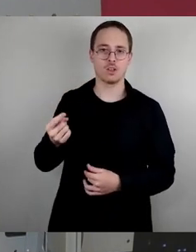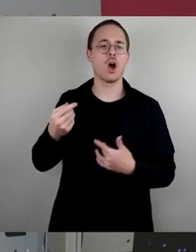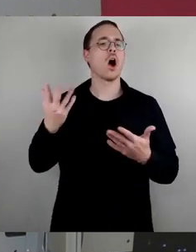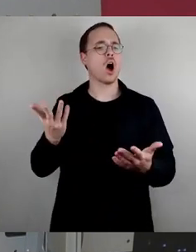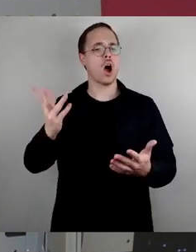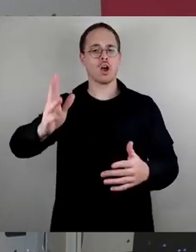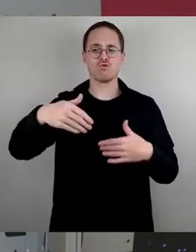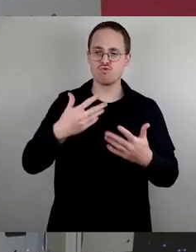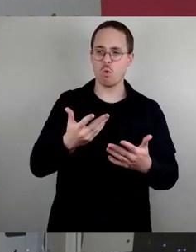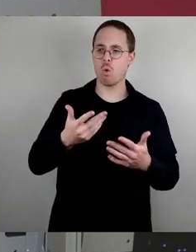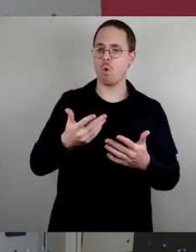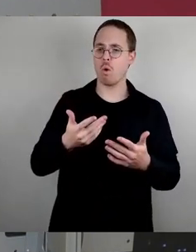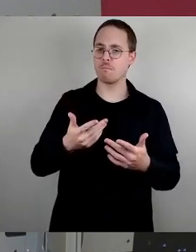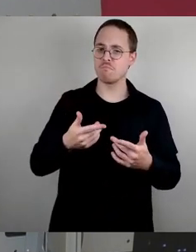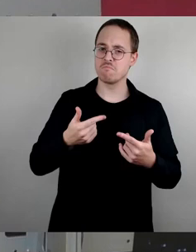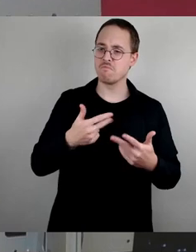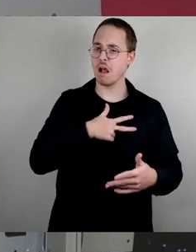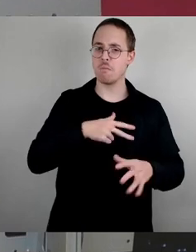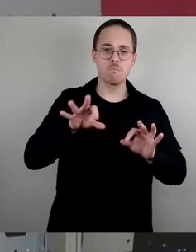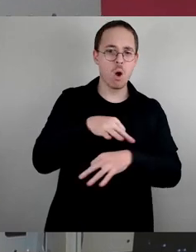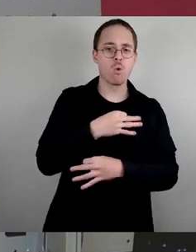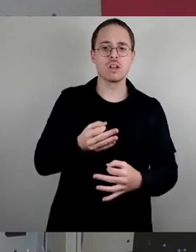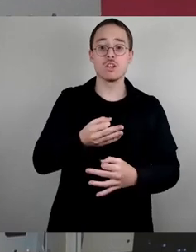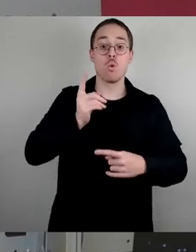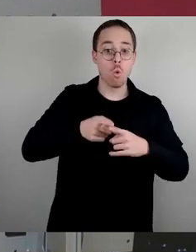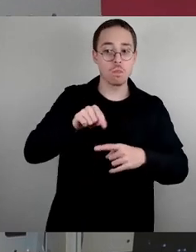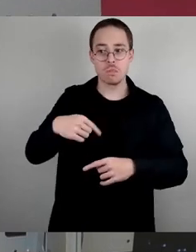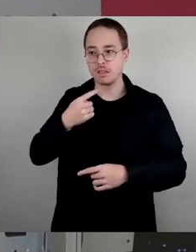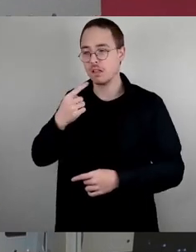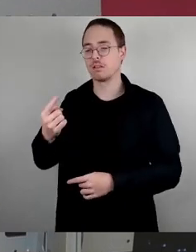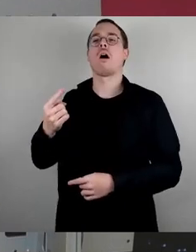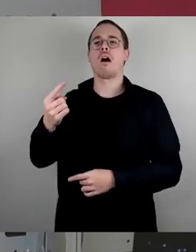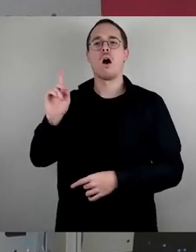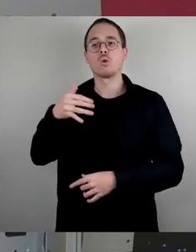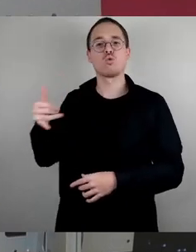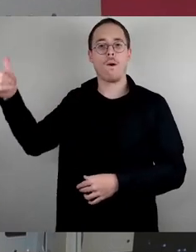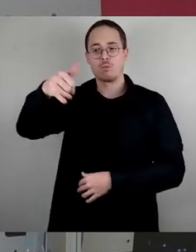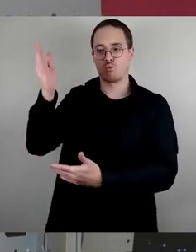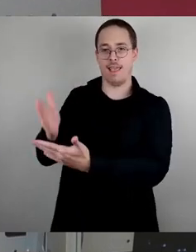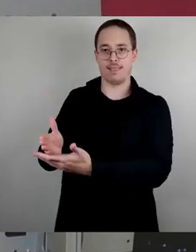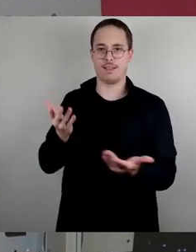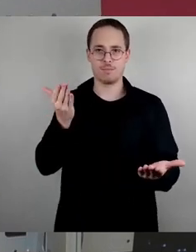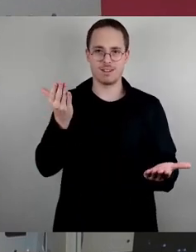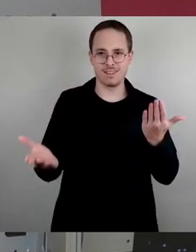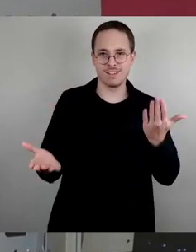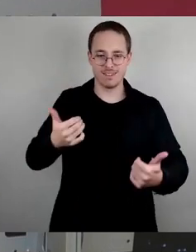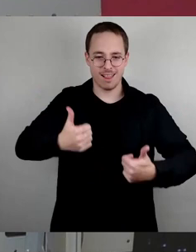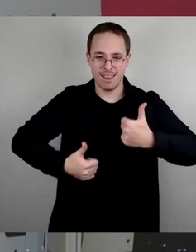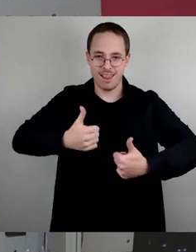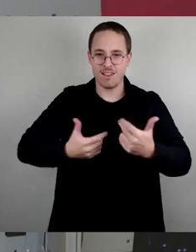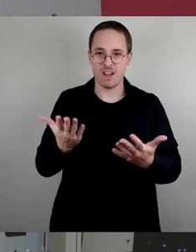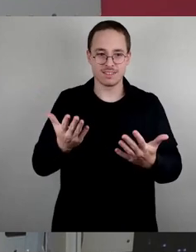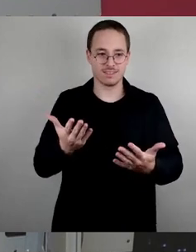und es ist gleichzeitig das Ende des Tourismus für Dresden. Also was denn nun? Entweder es bringt nichts für den Wohnungsmarkt, weil es nicht viele Wohnungen akquiriert,